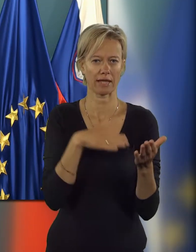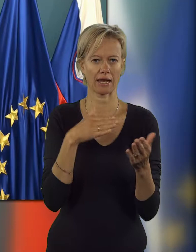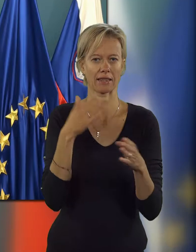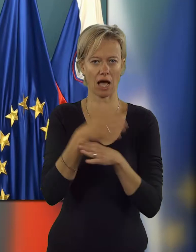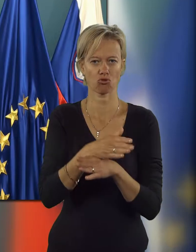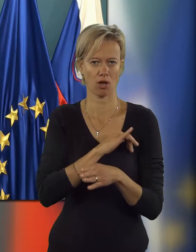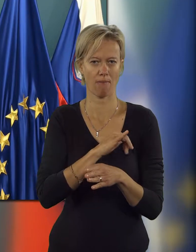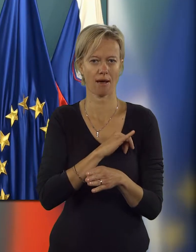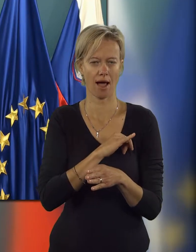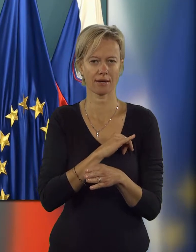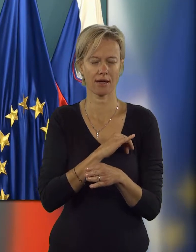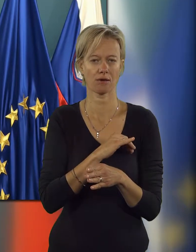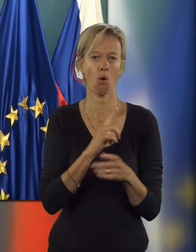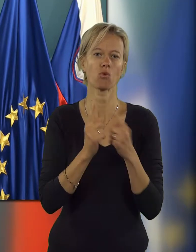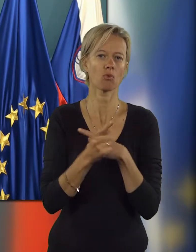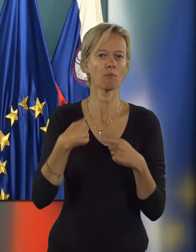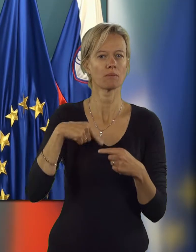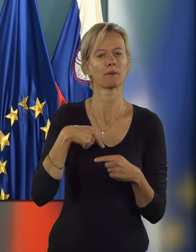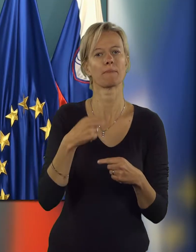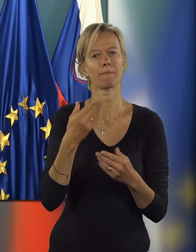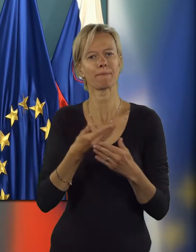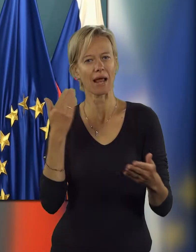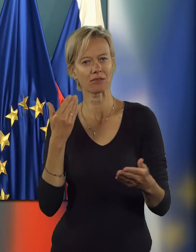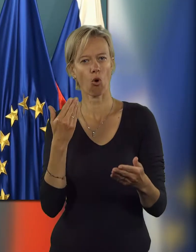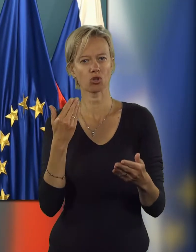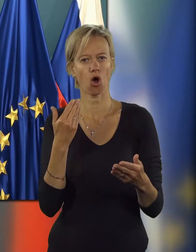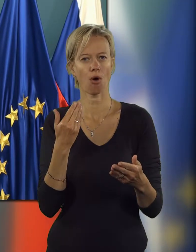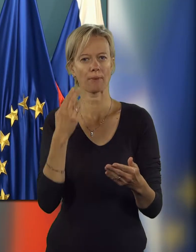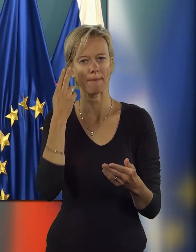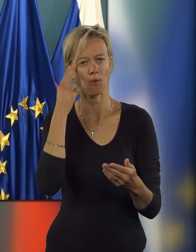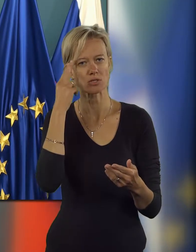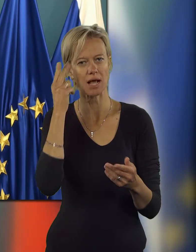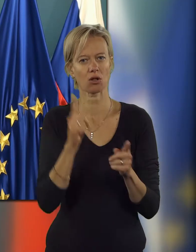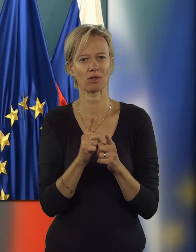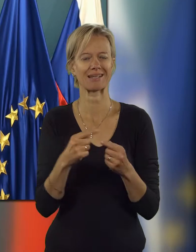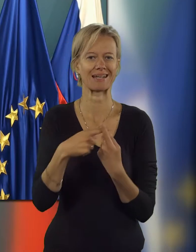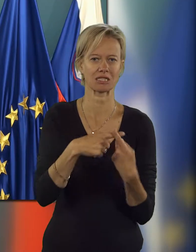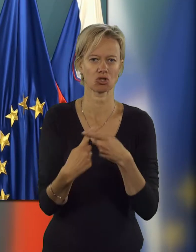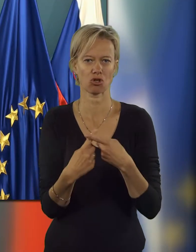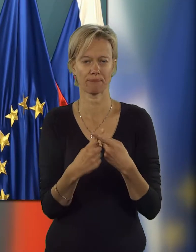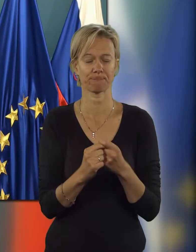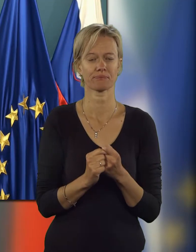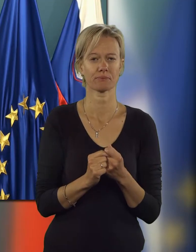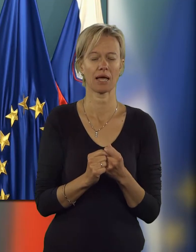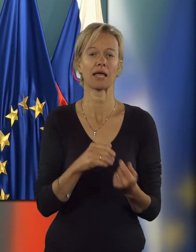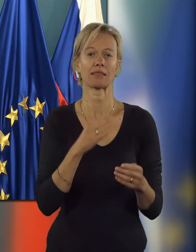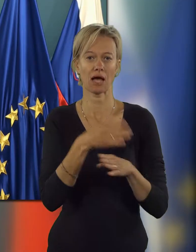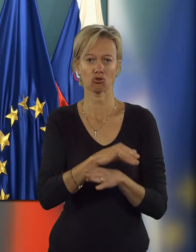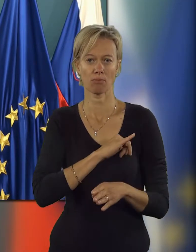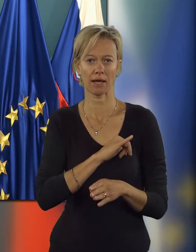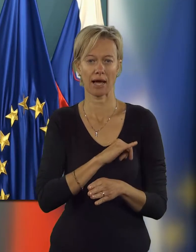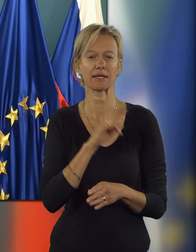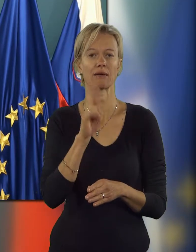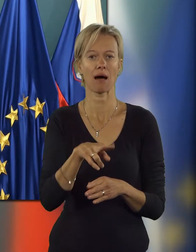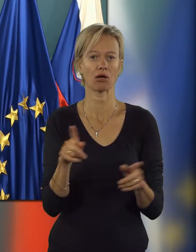uvedene davčne blagajne, oziroma ki smo jih predhodno prepoznali kot rizične. Davčne blagajne pa